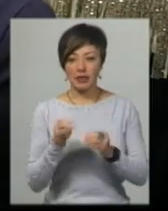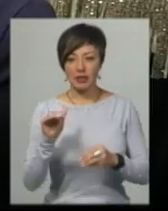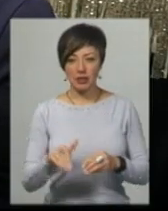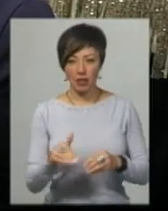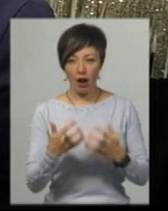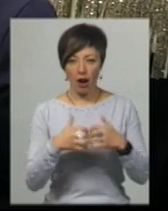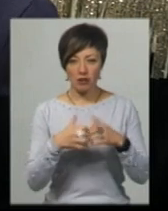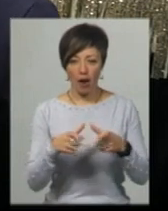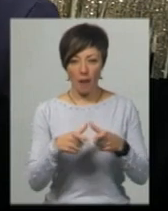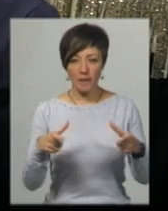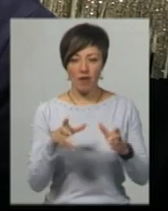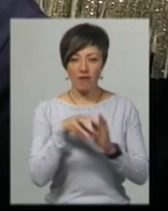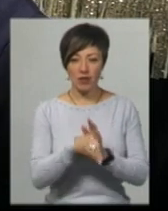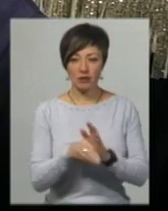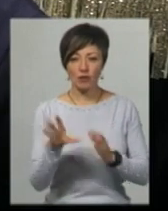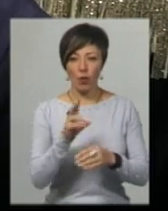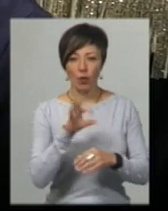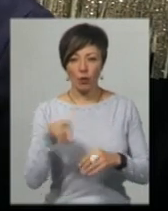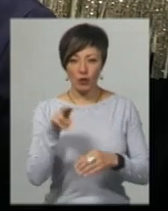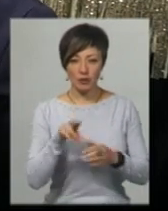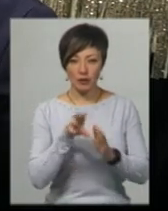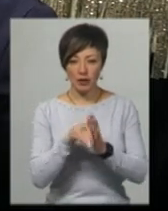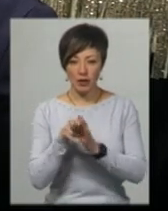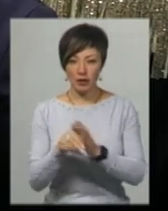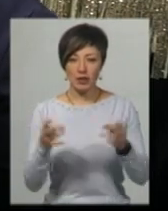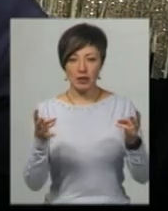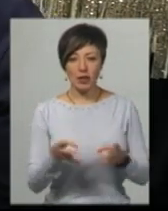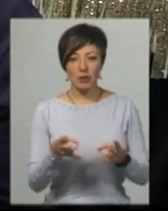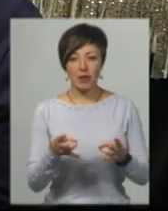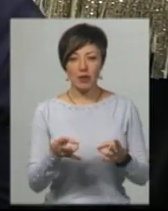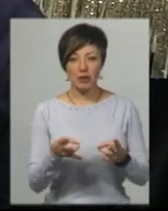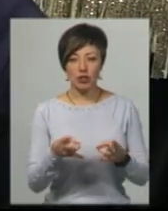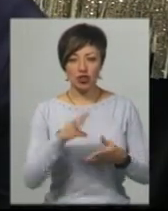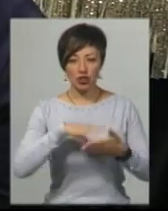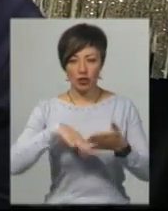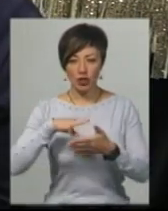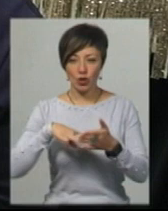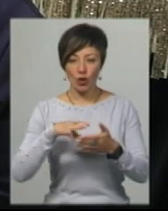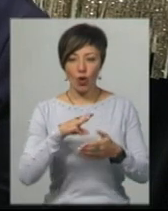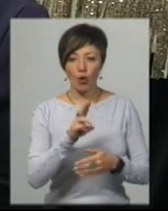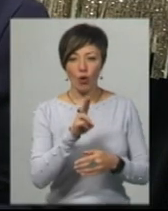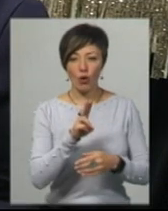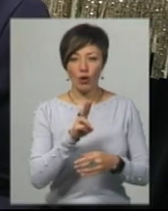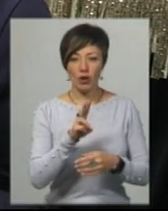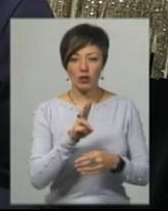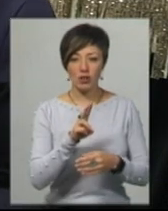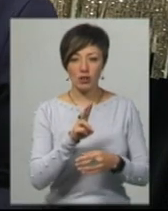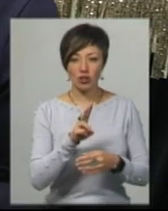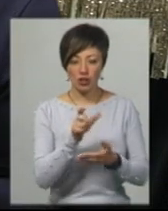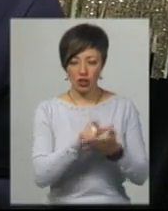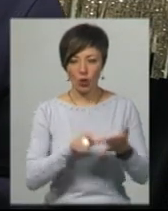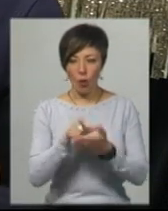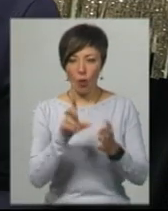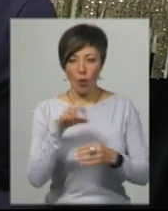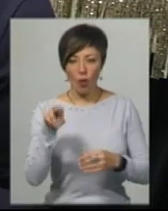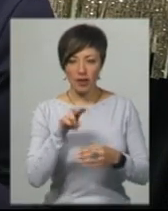апарат коштує, ввести ще всю кодіровку, це ще треба штрих-коди ввести. Я не знаю,